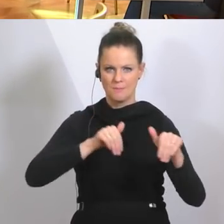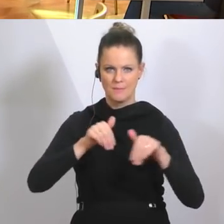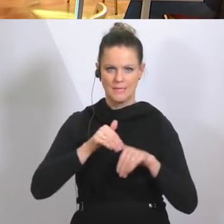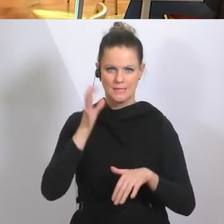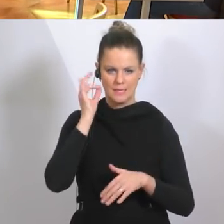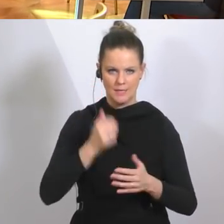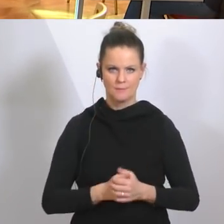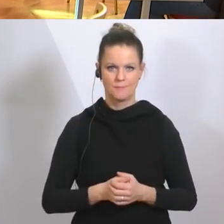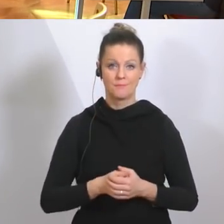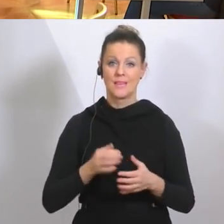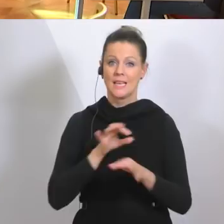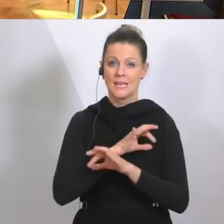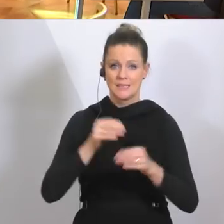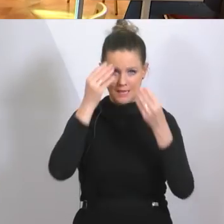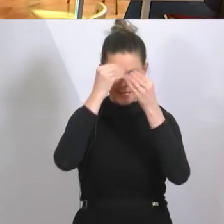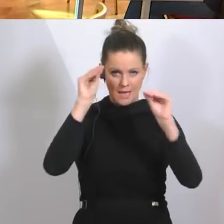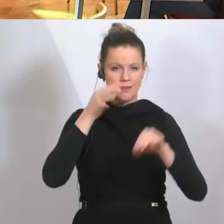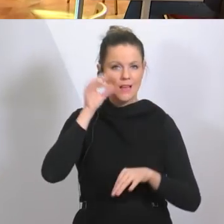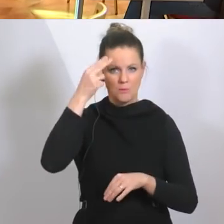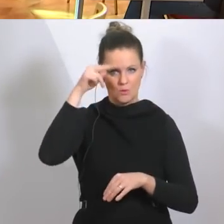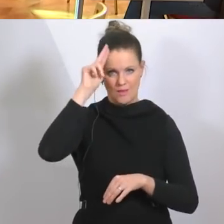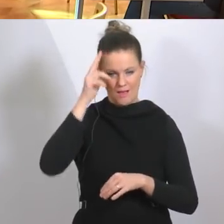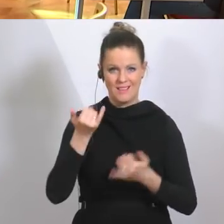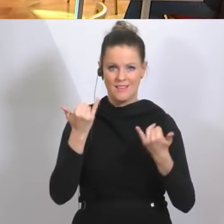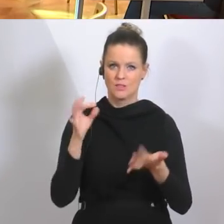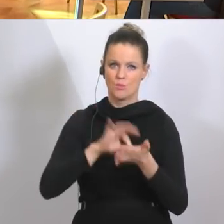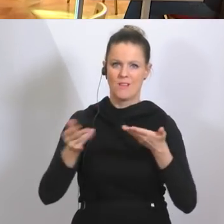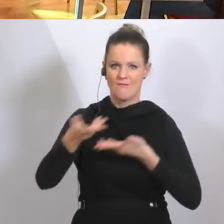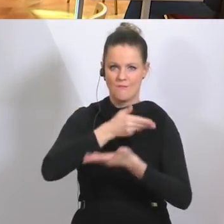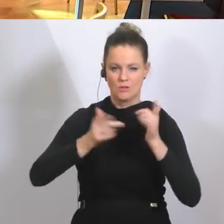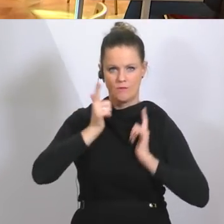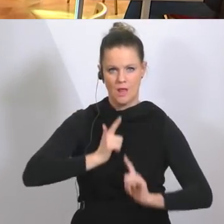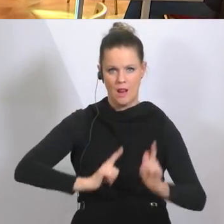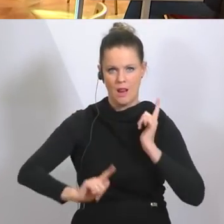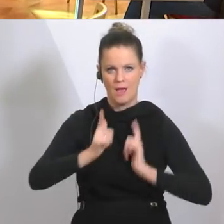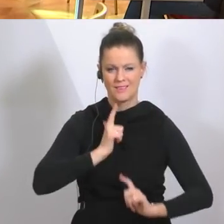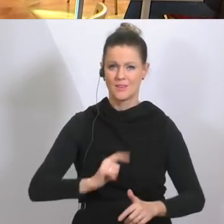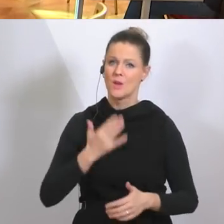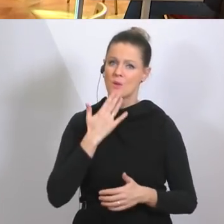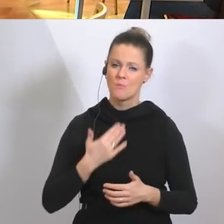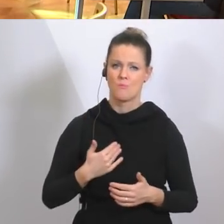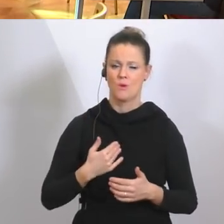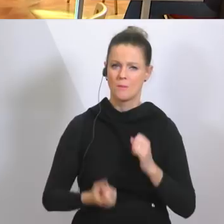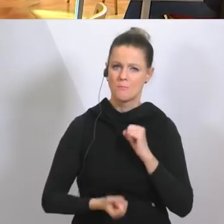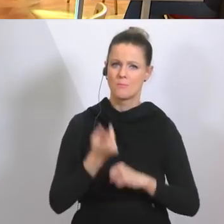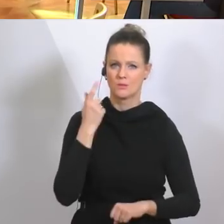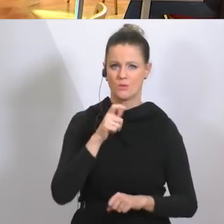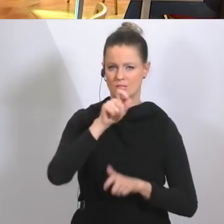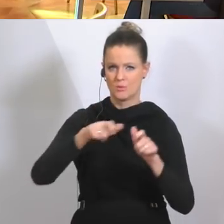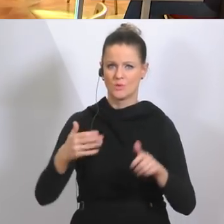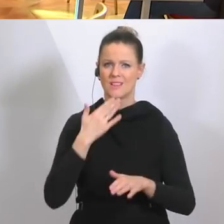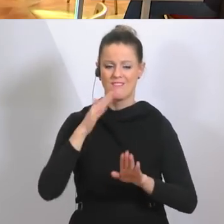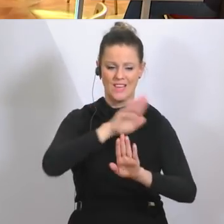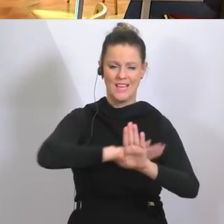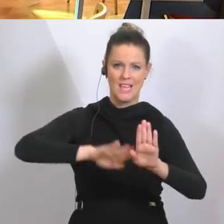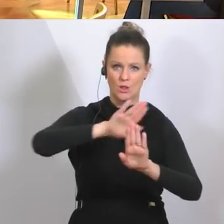und Herren, die Wirtschaft leidet und ich möchte die Gelegenheit nutzen, besonders jenen zu danken, die im Hintergrund arbeiten, in